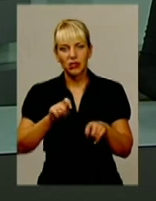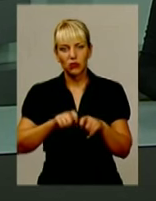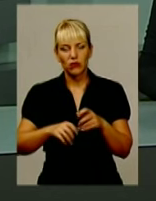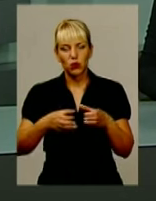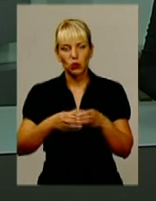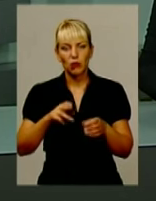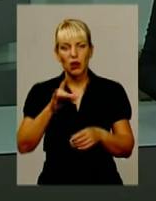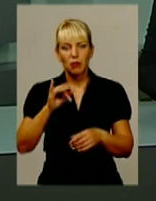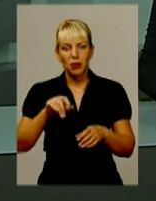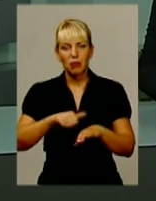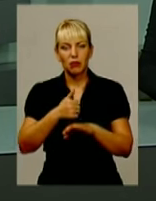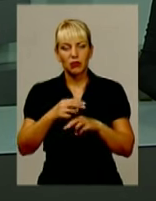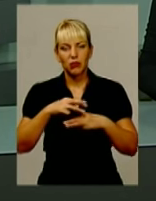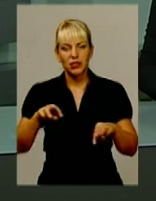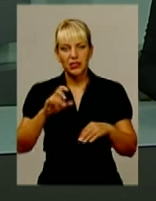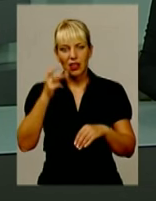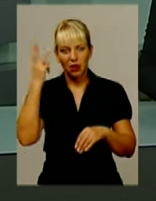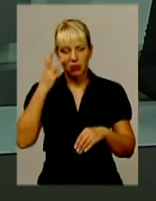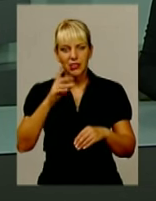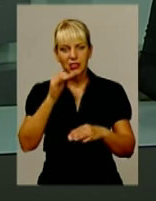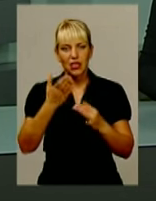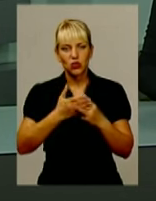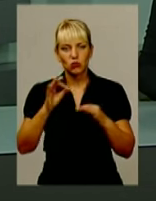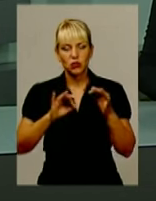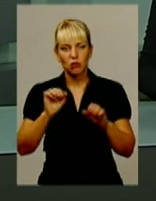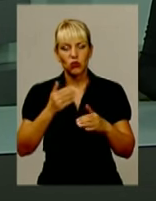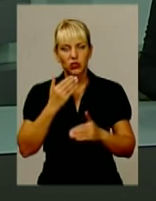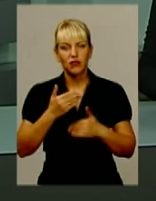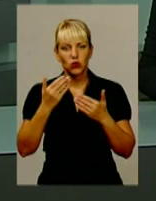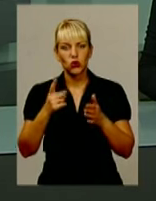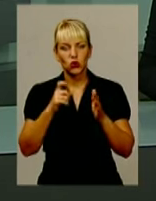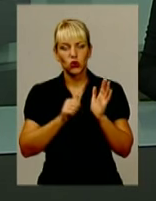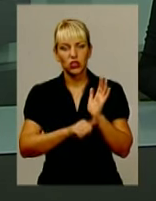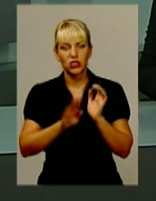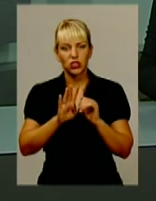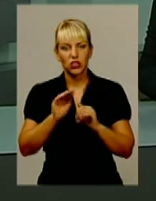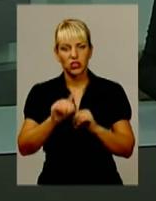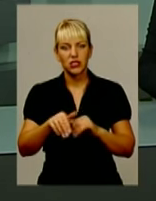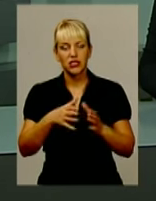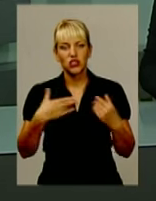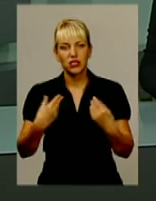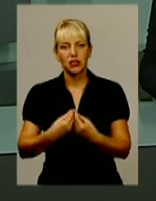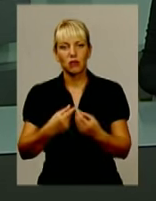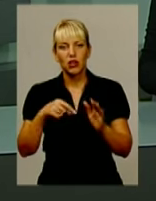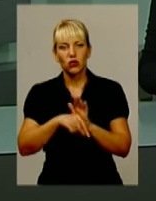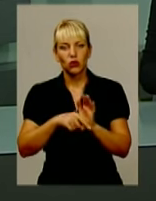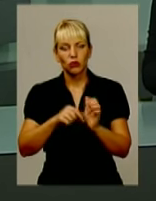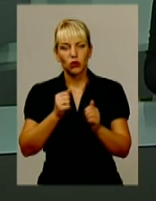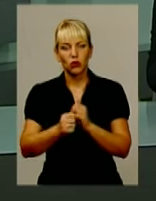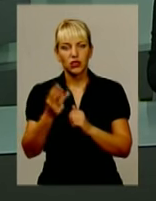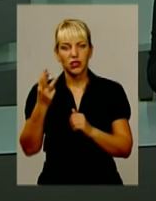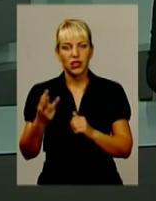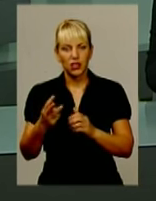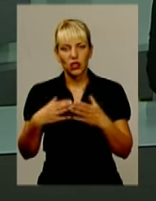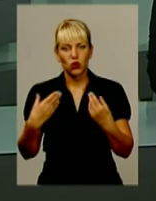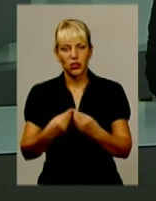України на Хмельниччині за субсидією може звернутися щонайменше – 164 тисячі сімей. Тобто кожна третя